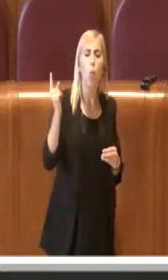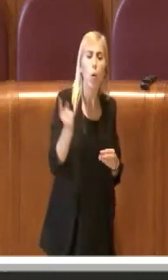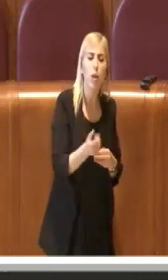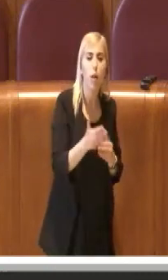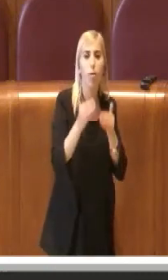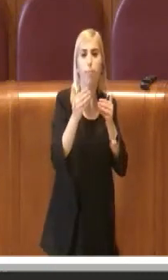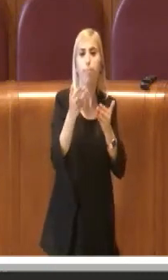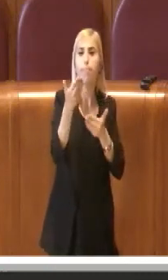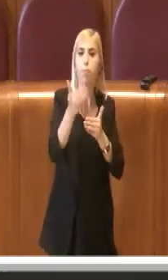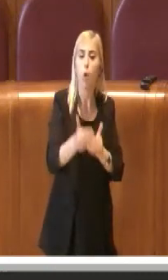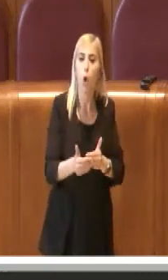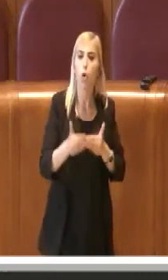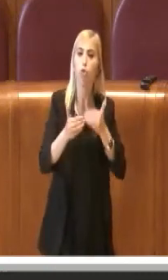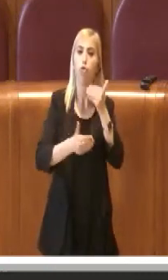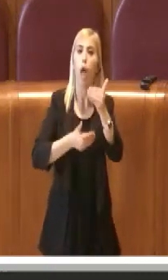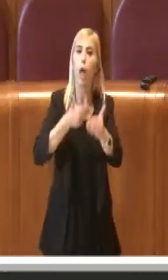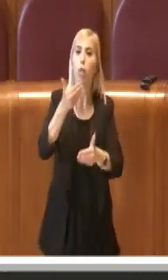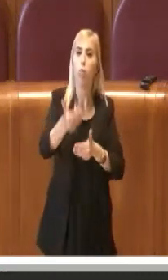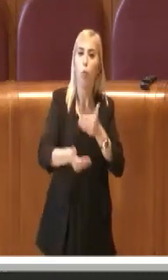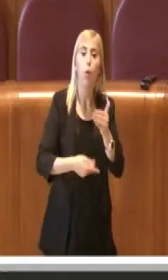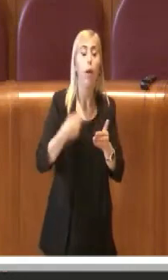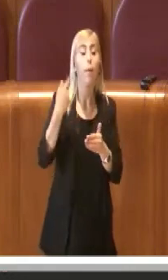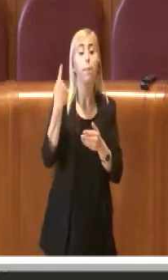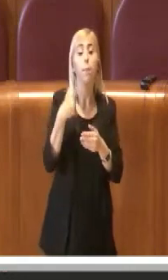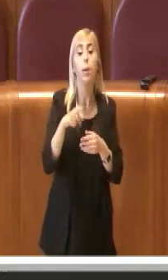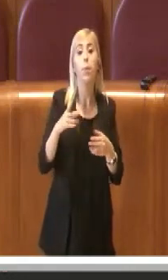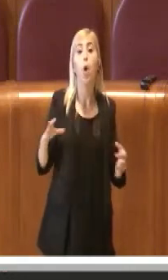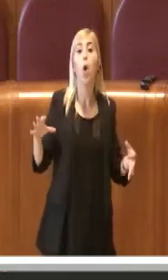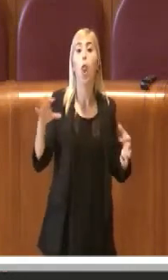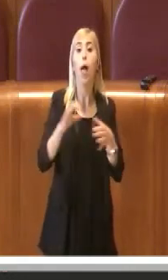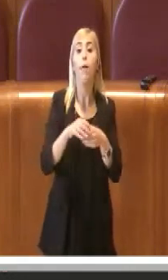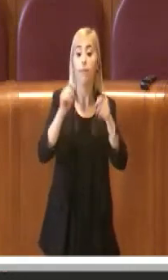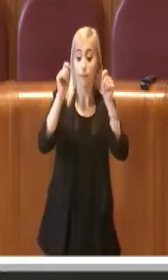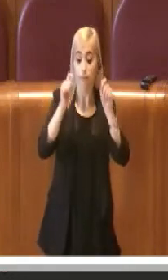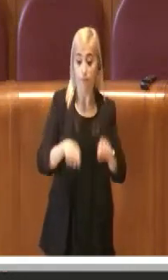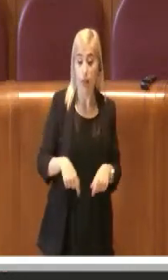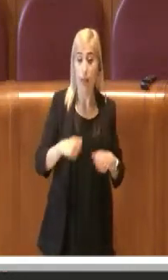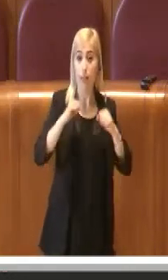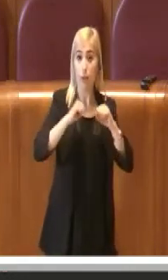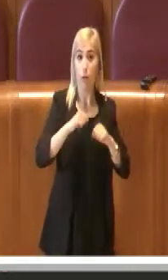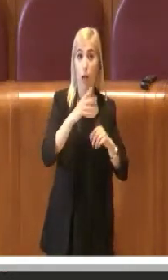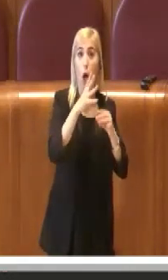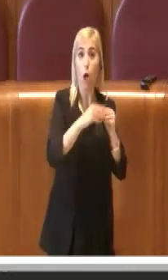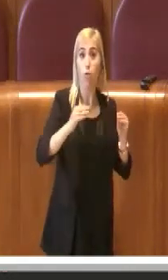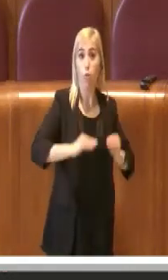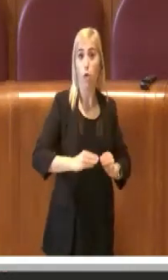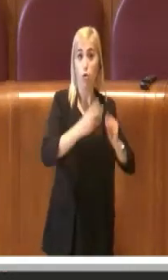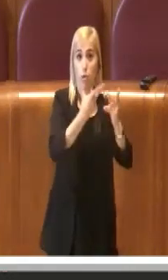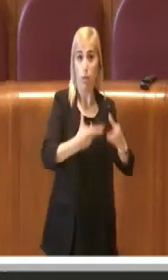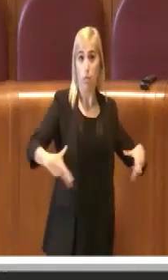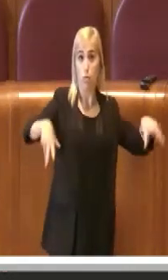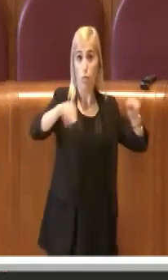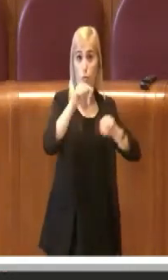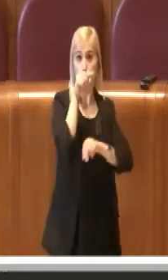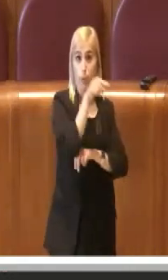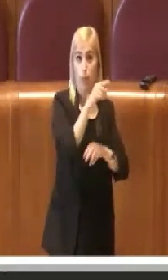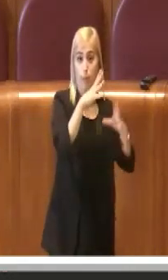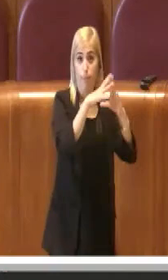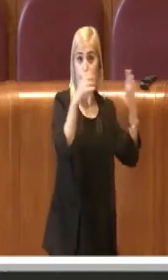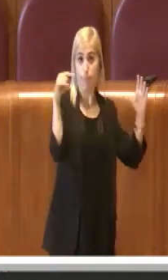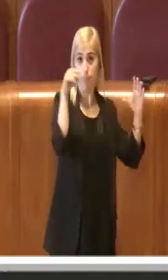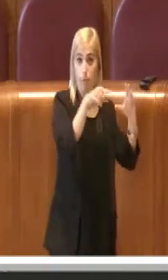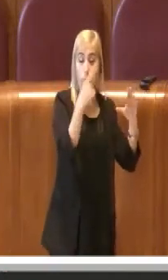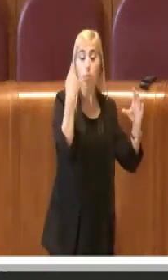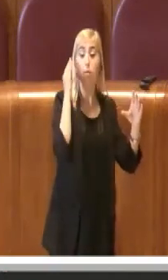per poi partire, dopo una messa in sicurezza, una parziale ristrutturazione del manufatto, come